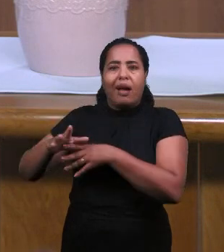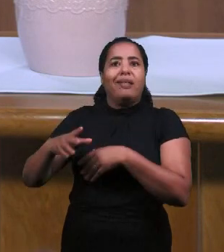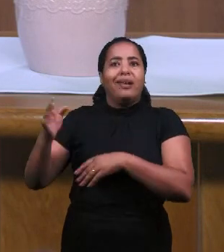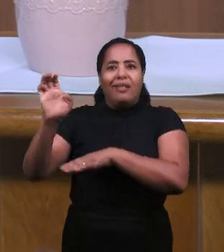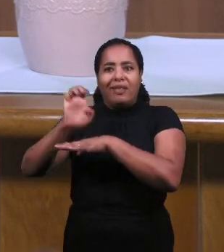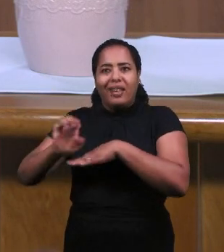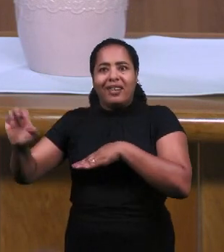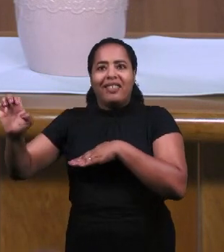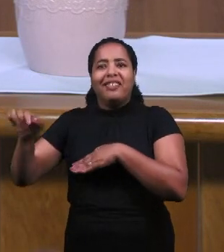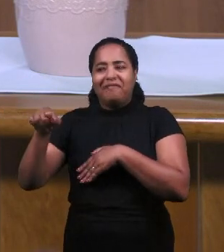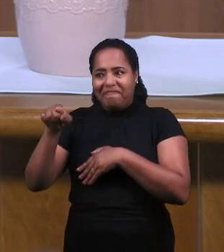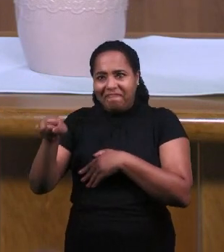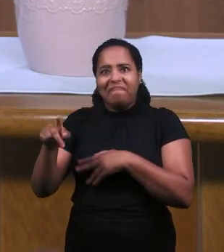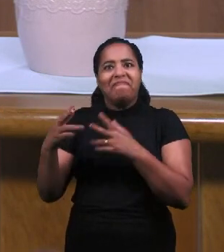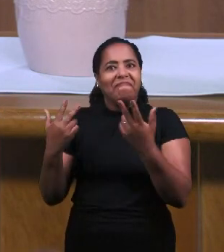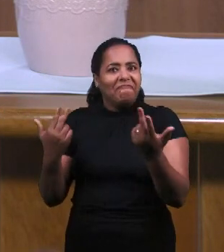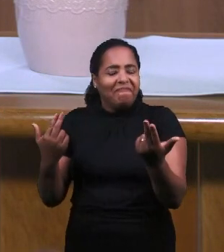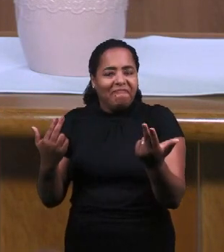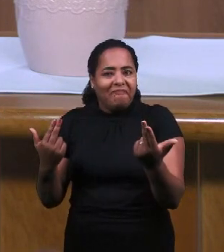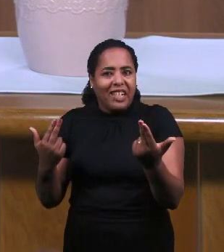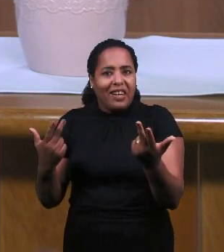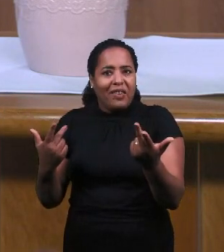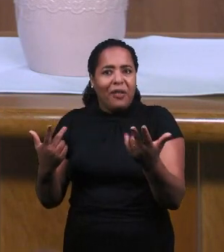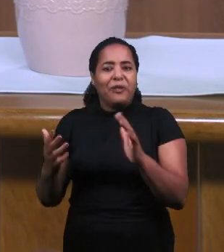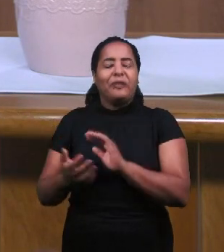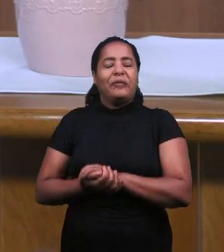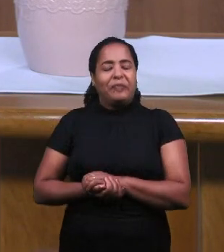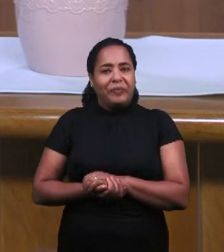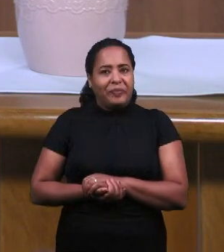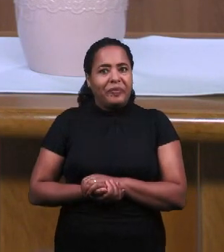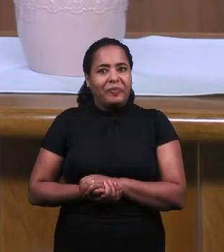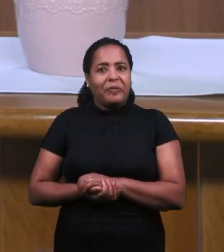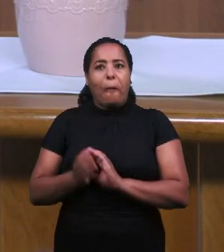Бога Где Он Был Где Он Видел